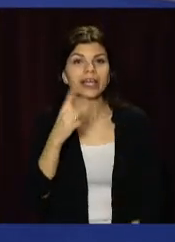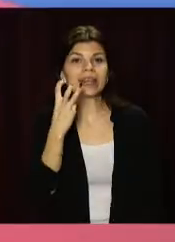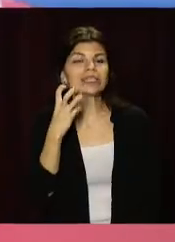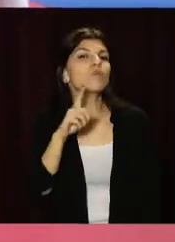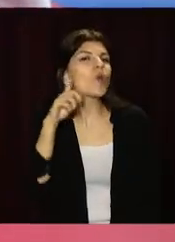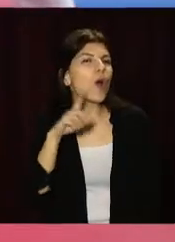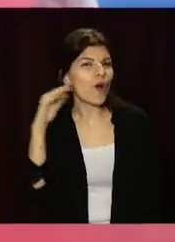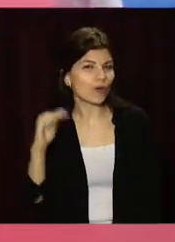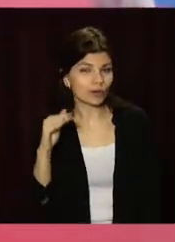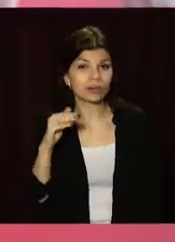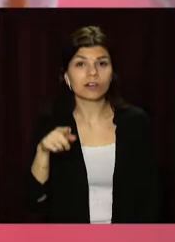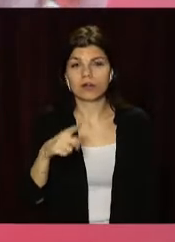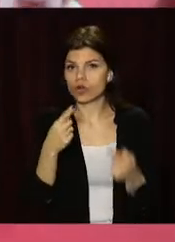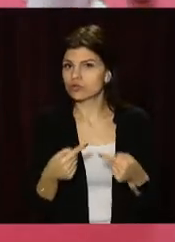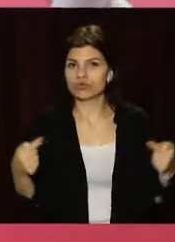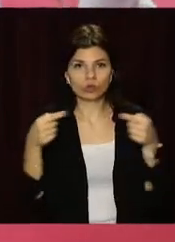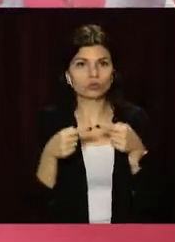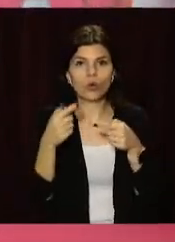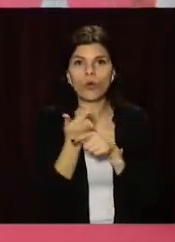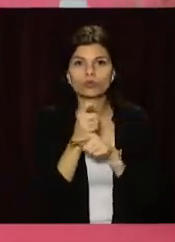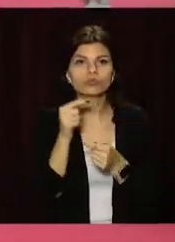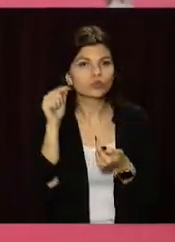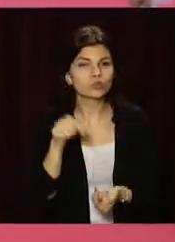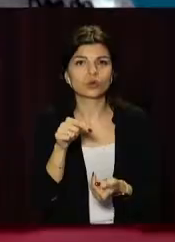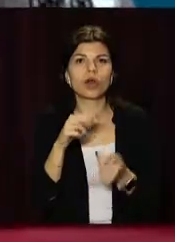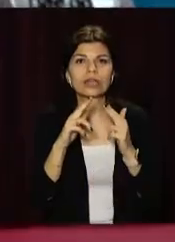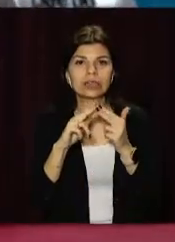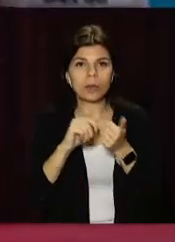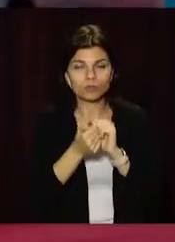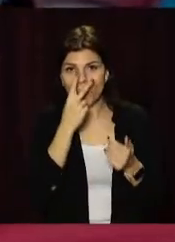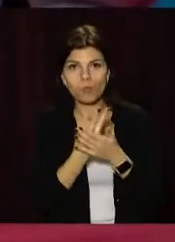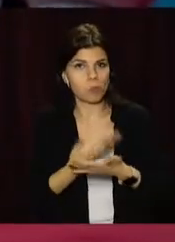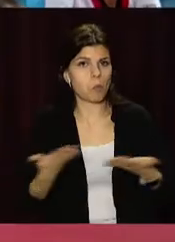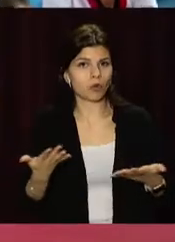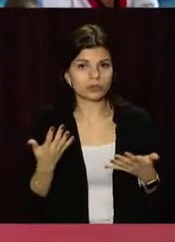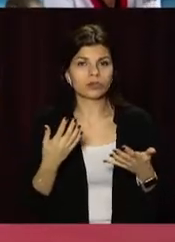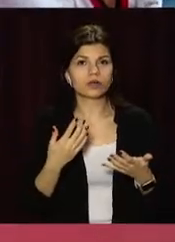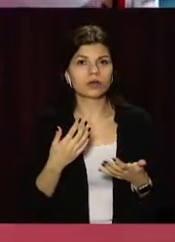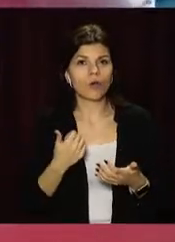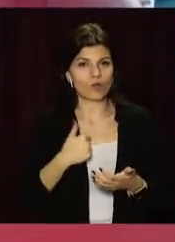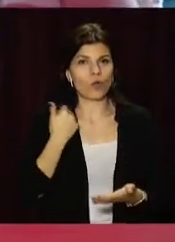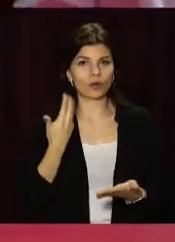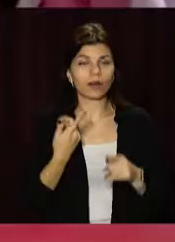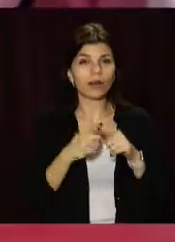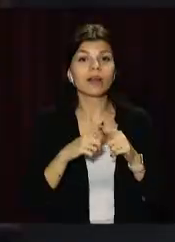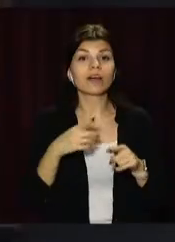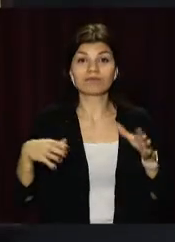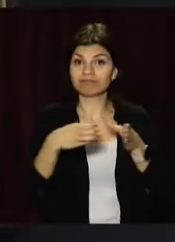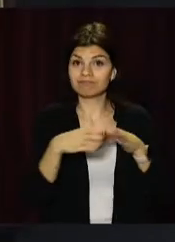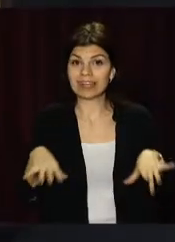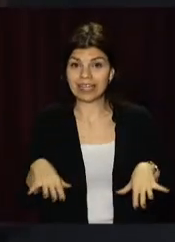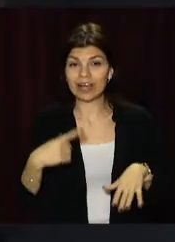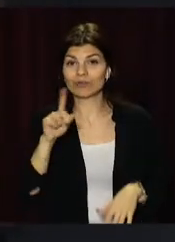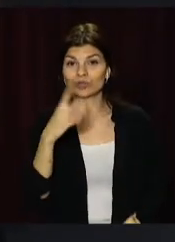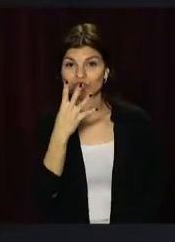розрядів. Вони гідно представляють місто на змаганнях різного рівня. Саме за професійну підготовку спортсменів та результати роботи тренерського колективу для США